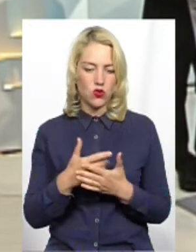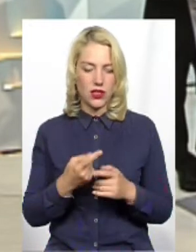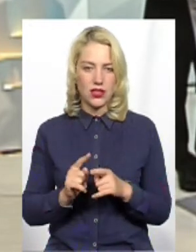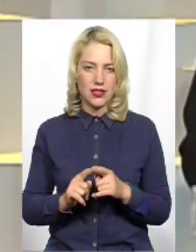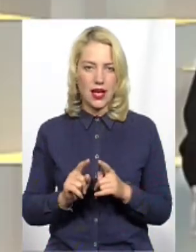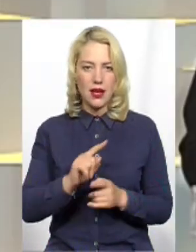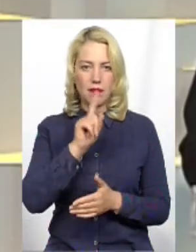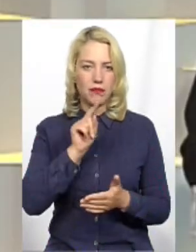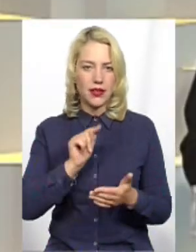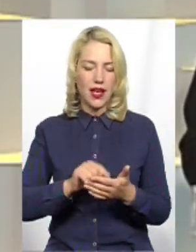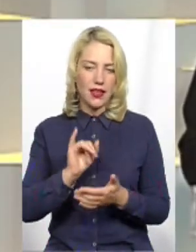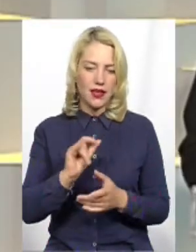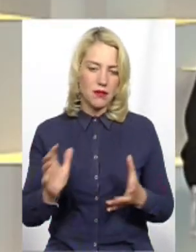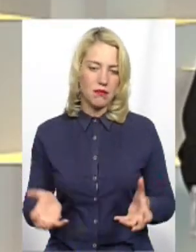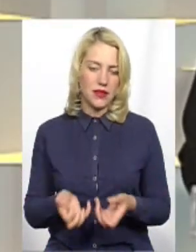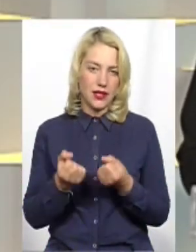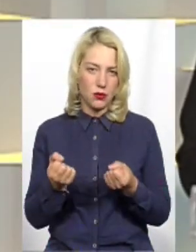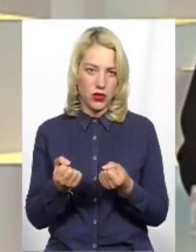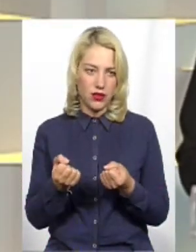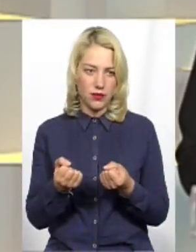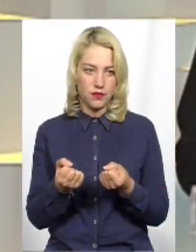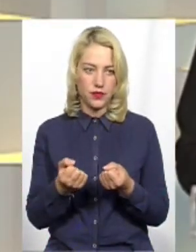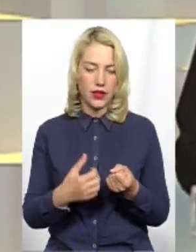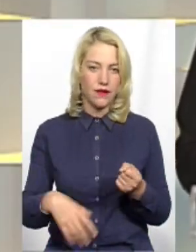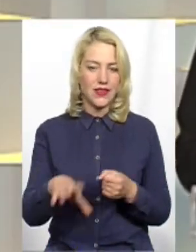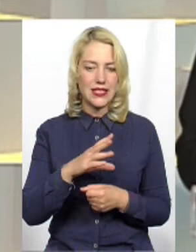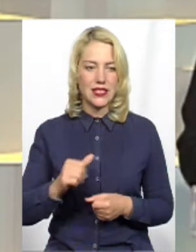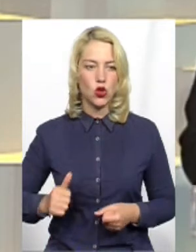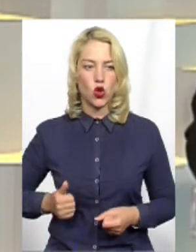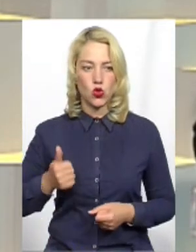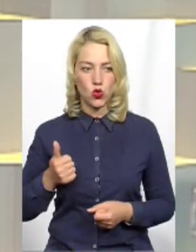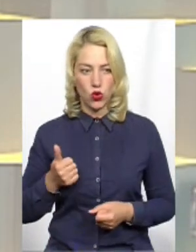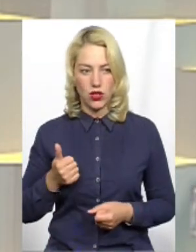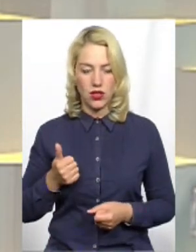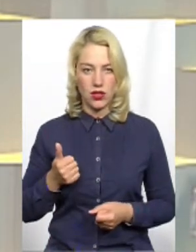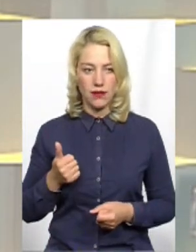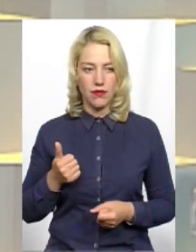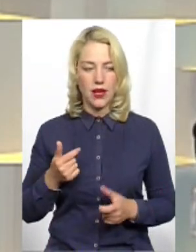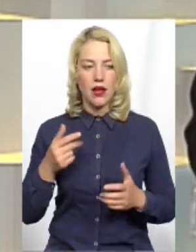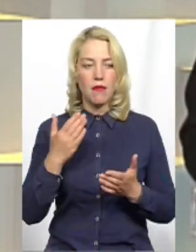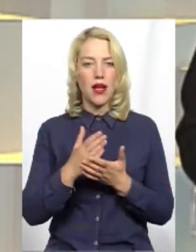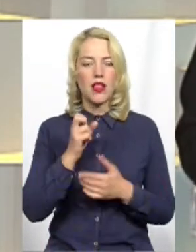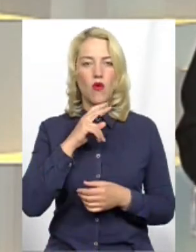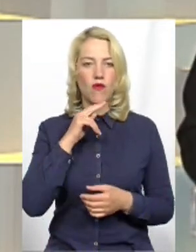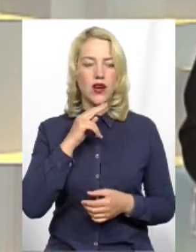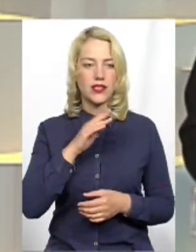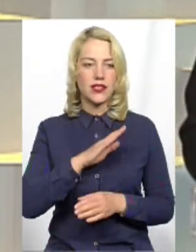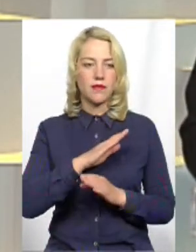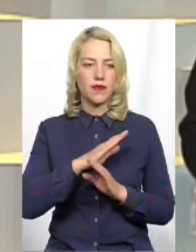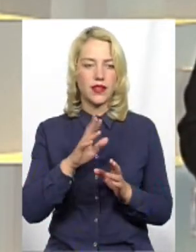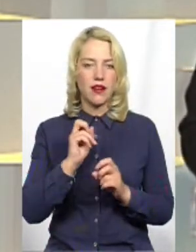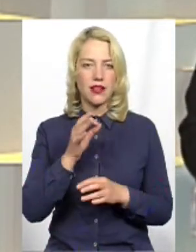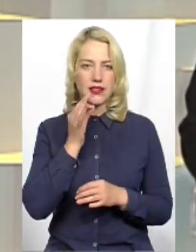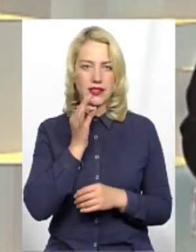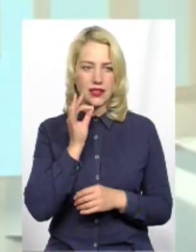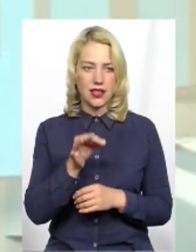і дійсно підтримати всі достойні, маю на увазі, як